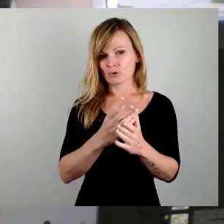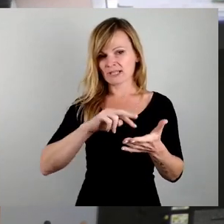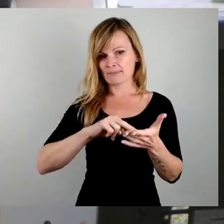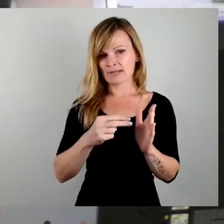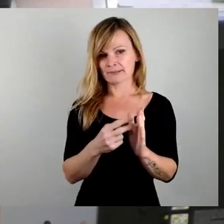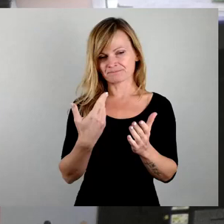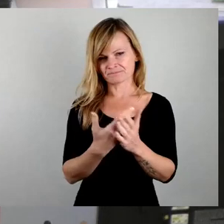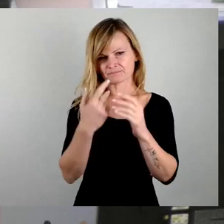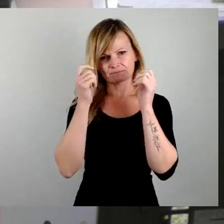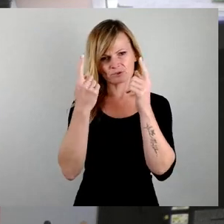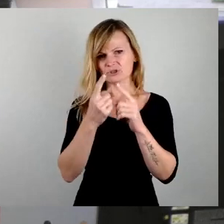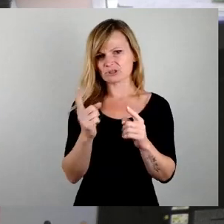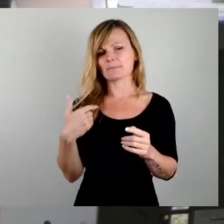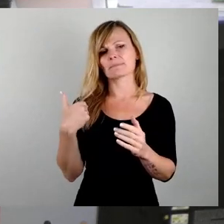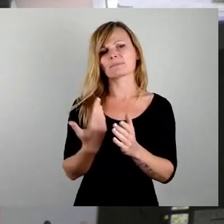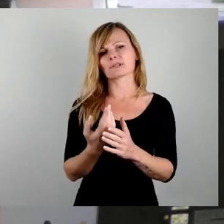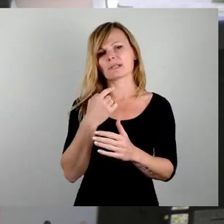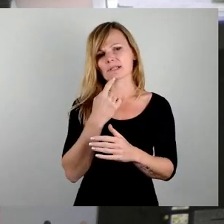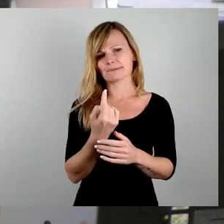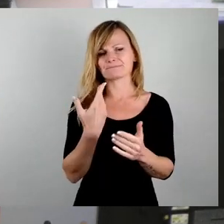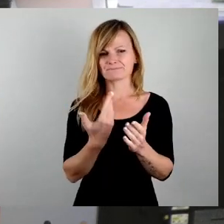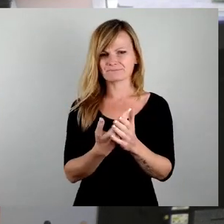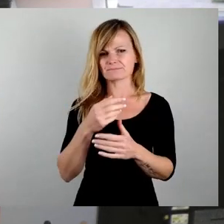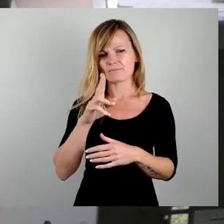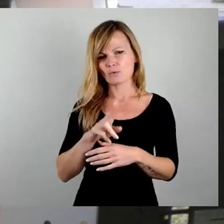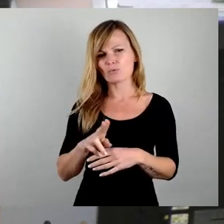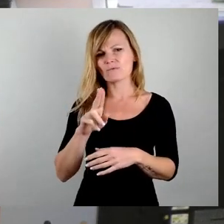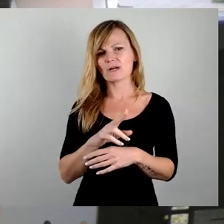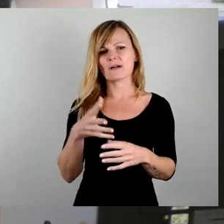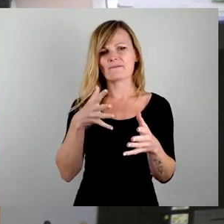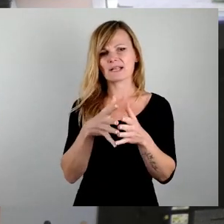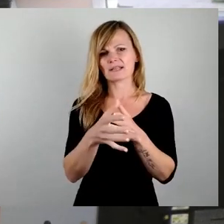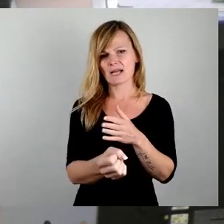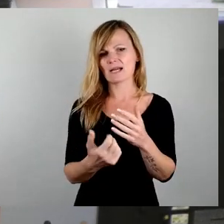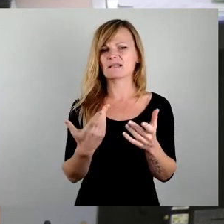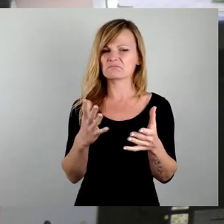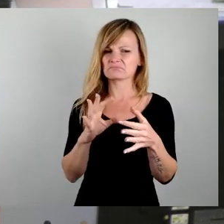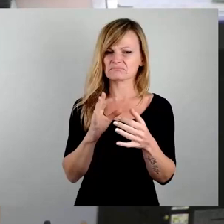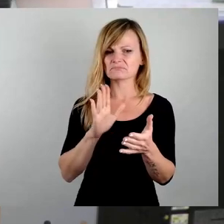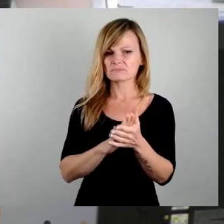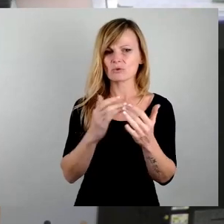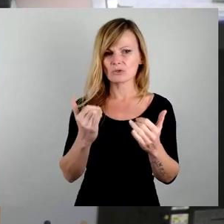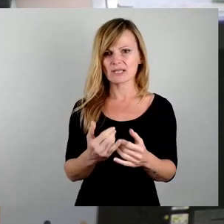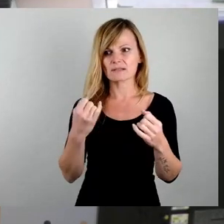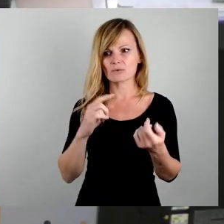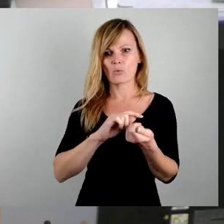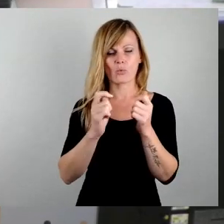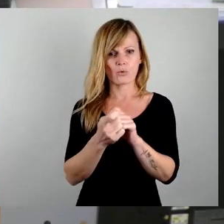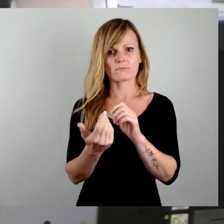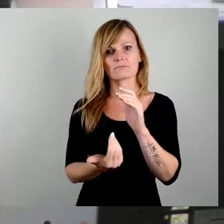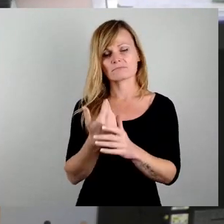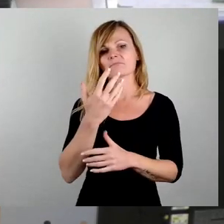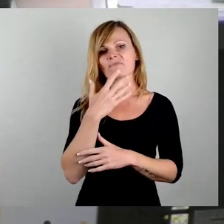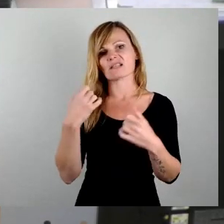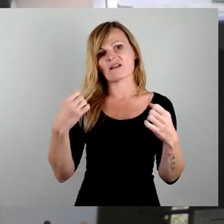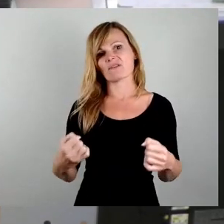es bisher immer hieß, mit so einer Uferfiltratgeschichte funktioniert das alles und jetzt kommt plötzlich dieses riesige Wasserwerk. Kommt dann